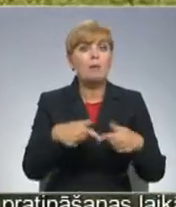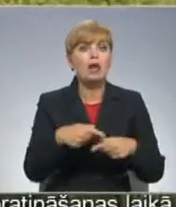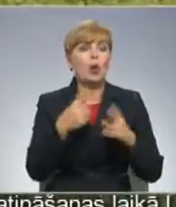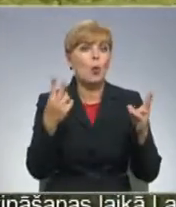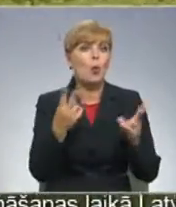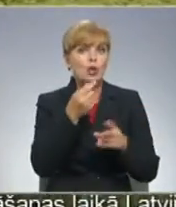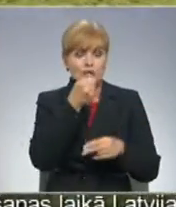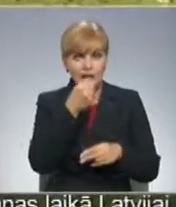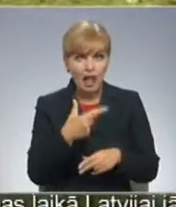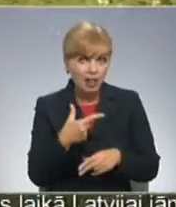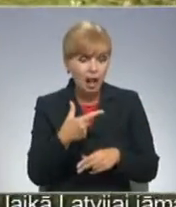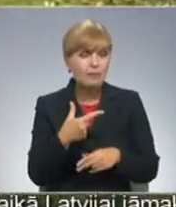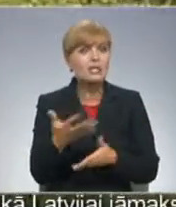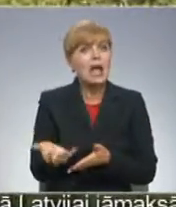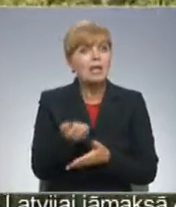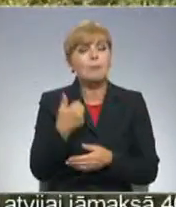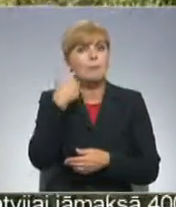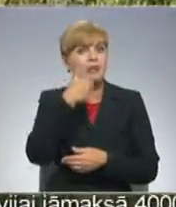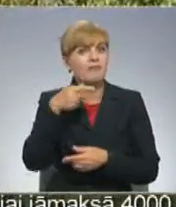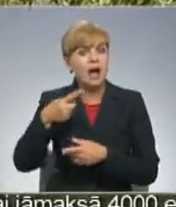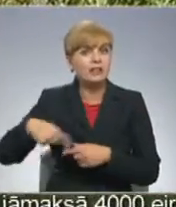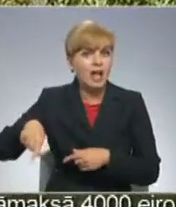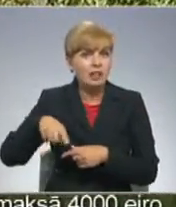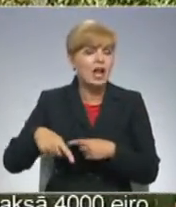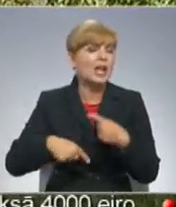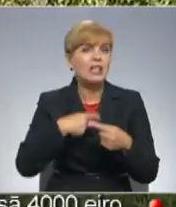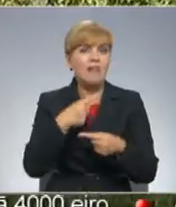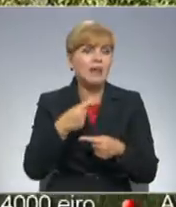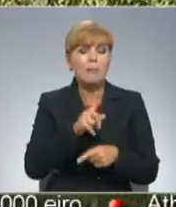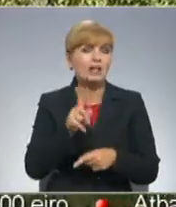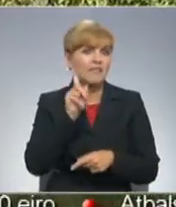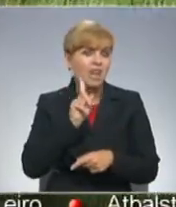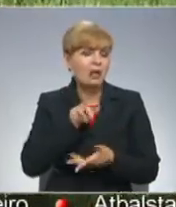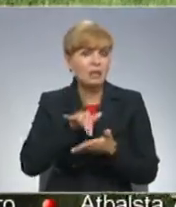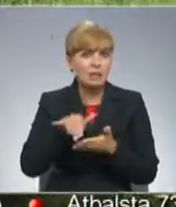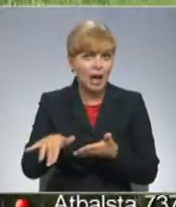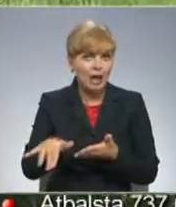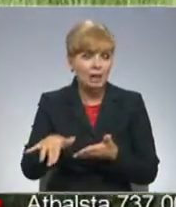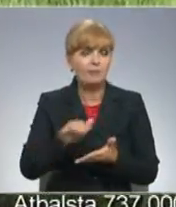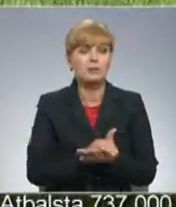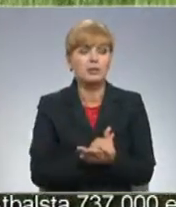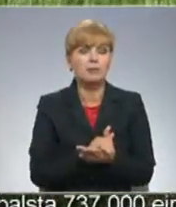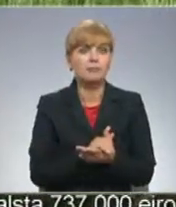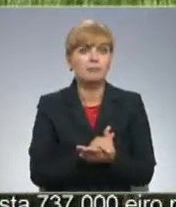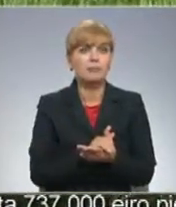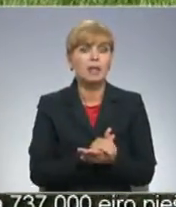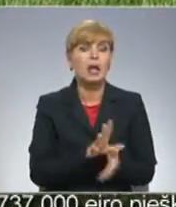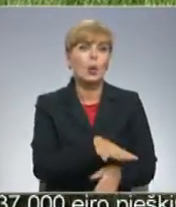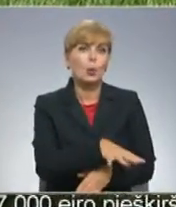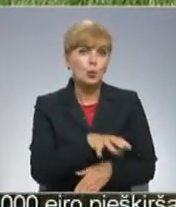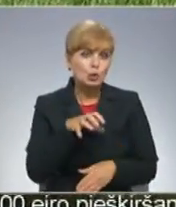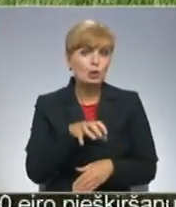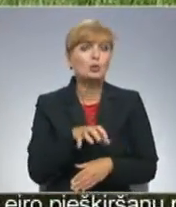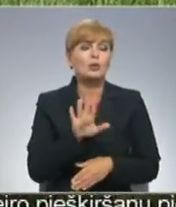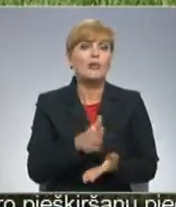nelēm skatījumos glābējūdeņa ņem no privāta dīķa, kurš nevienmēr ir viegli pieejams. Tāpēc zainām klāt un uzsūkt varam visu